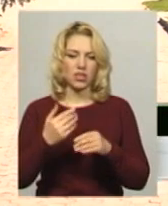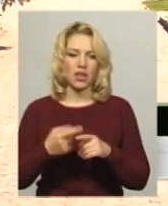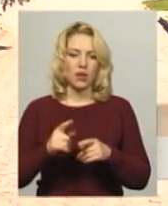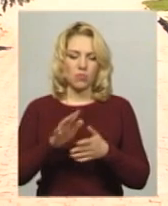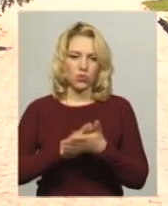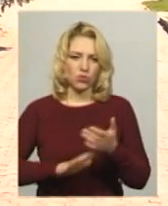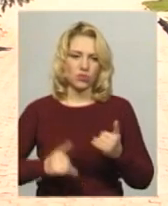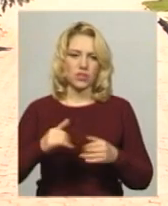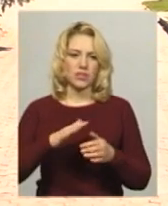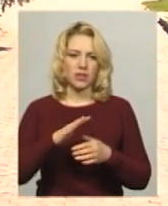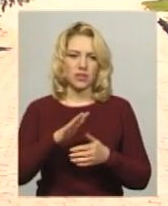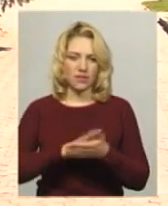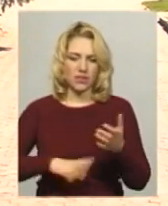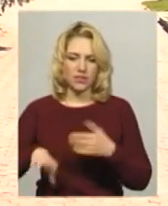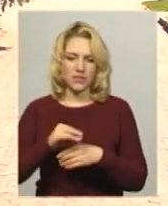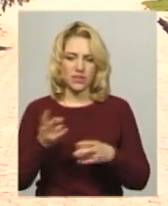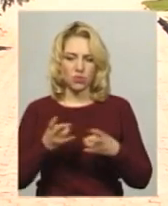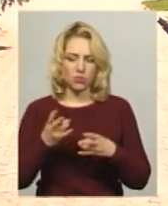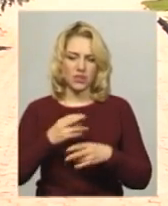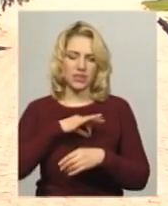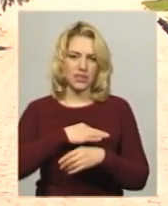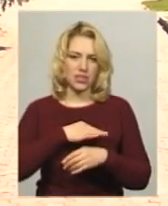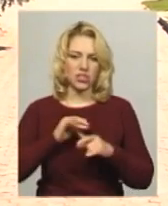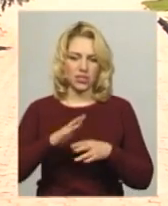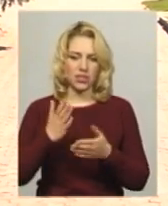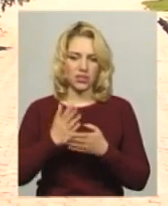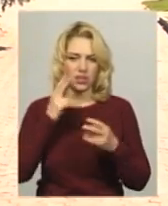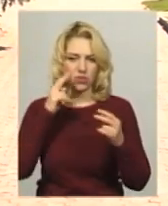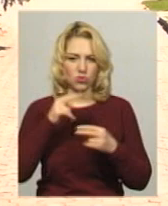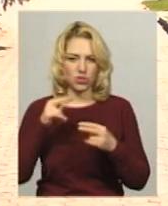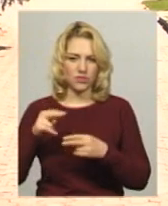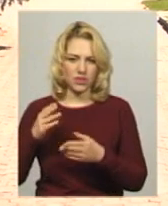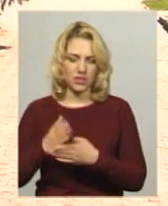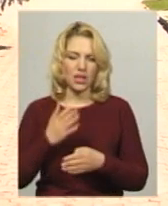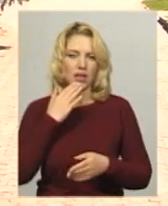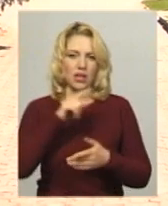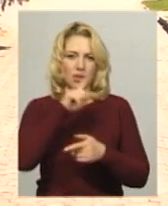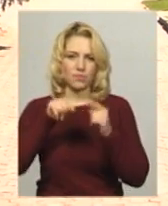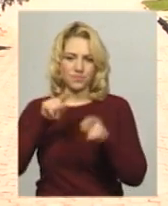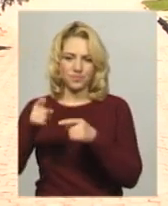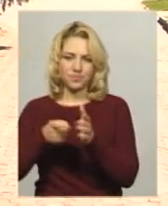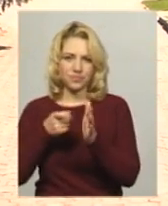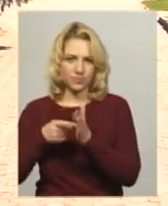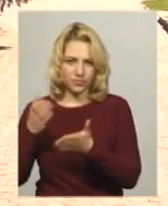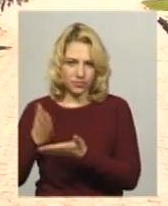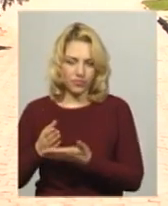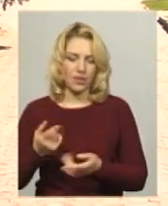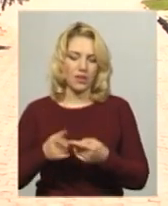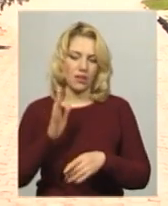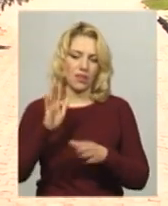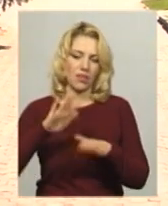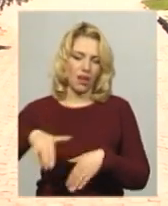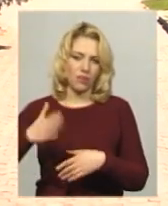Тривають всі необхідні слідчі дії, встановлені очевидці, частина з них вже допитана. В подальшому буде призначено судово-медичні